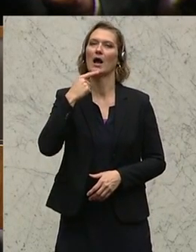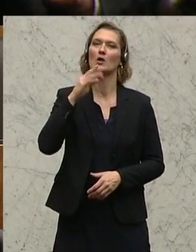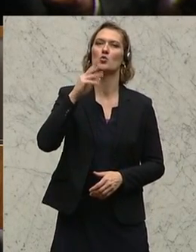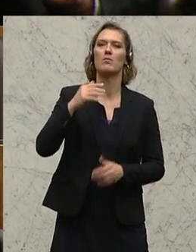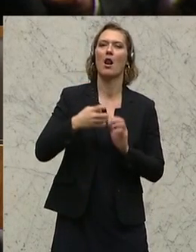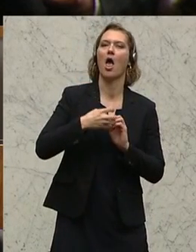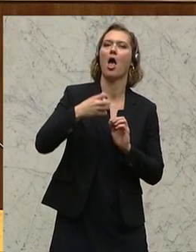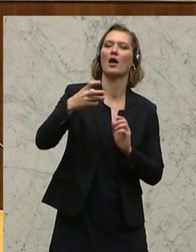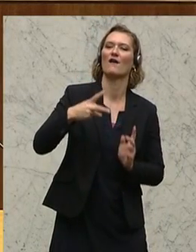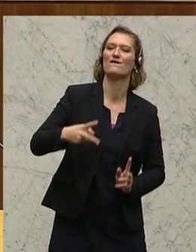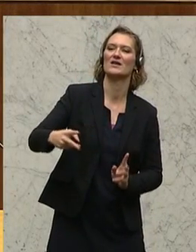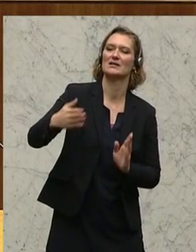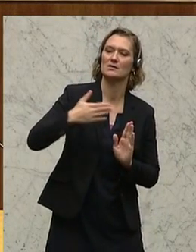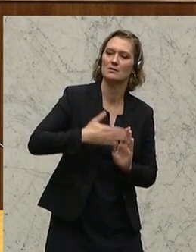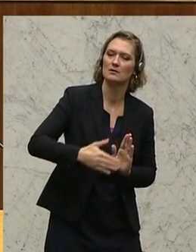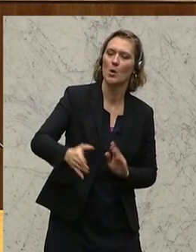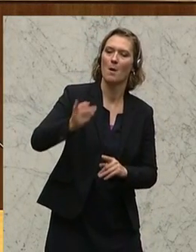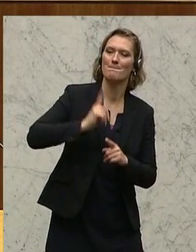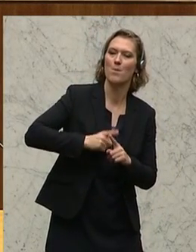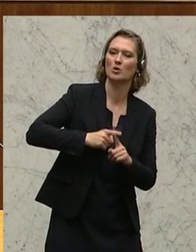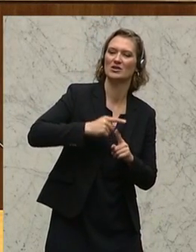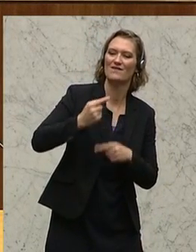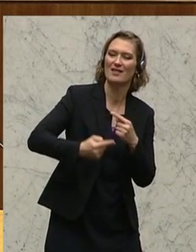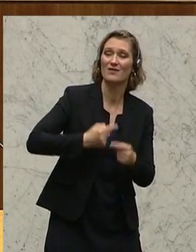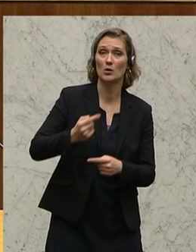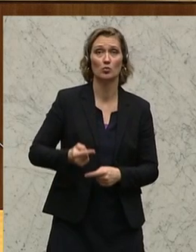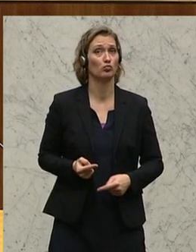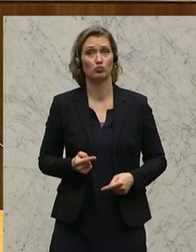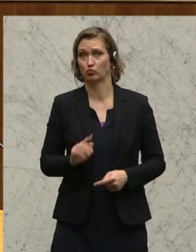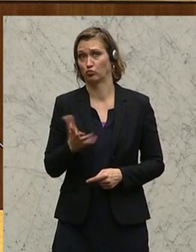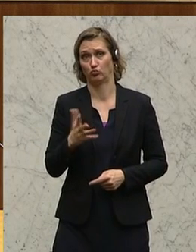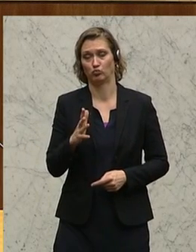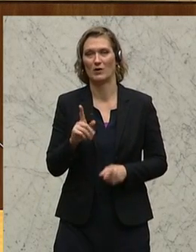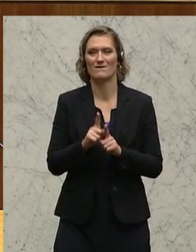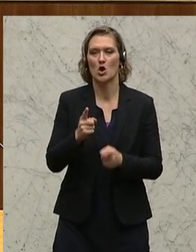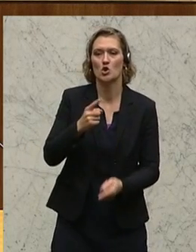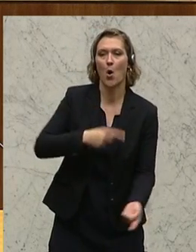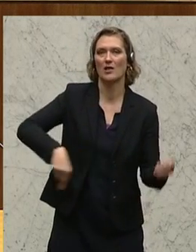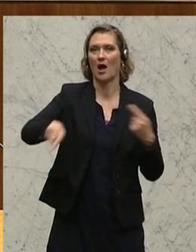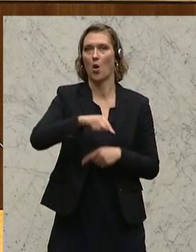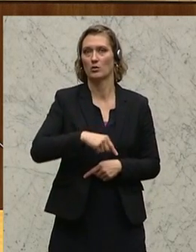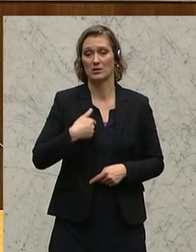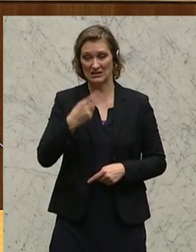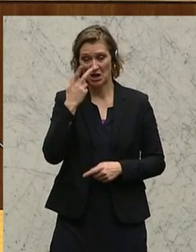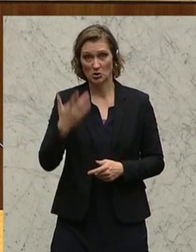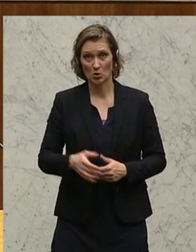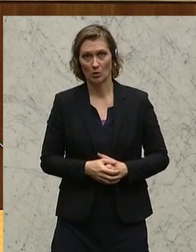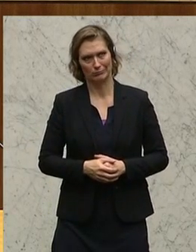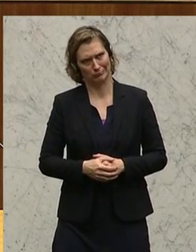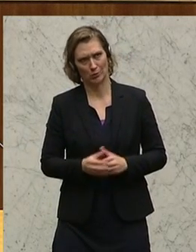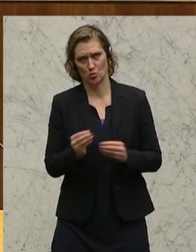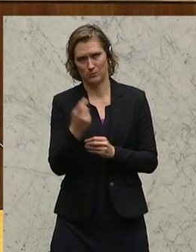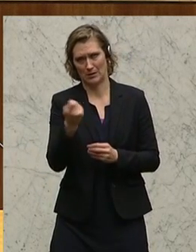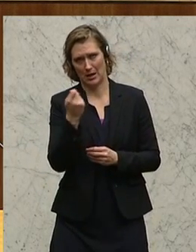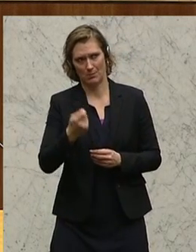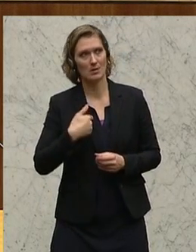langfristigen positiven Entwicklung zu sprechen oder von einem Turnaround halte ich für etwas übertrieben.